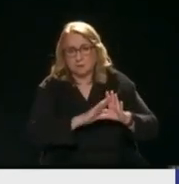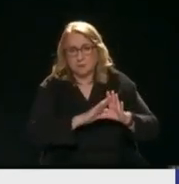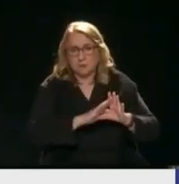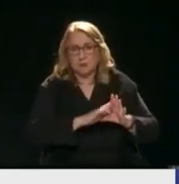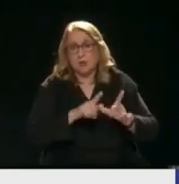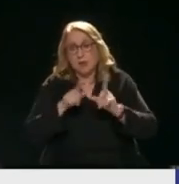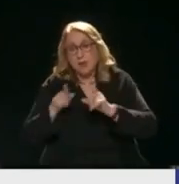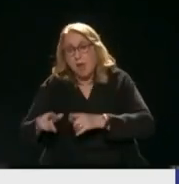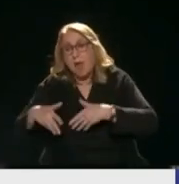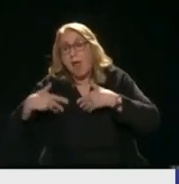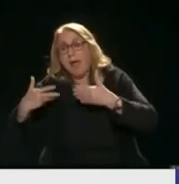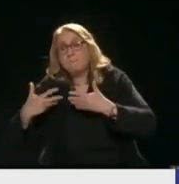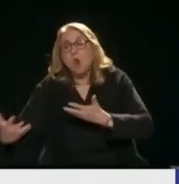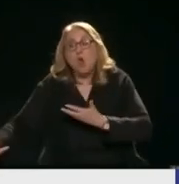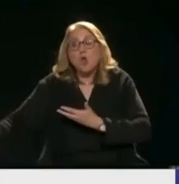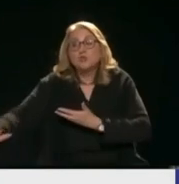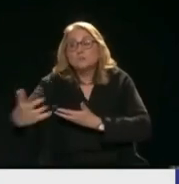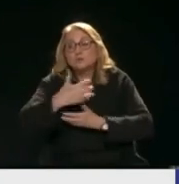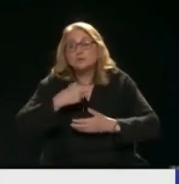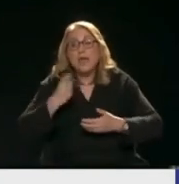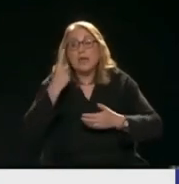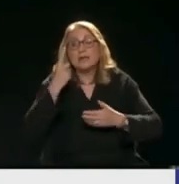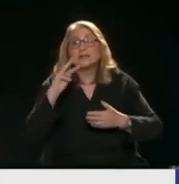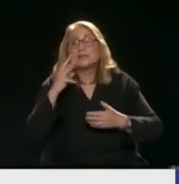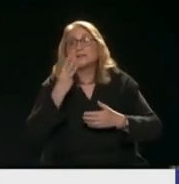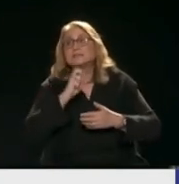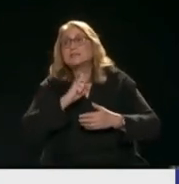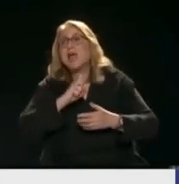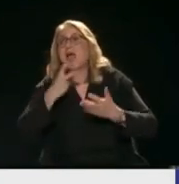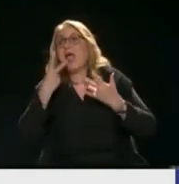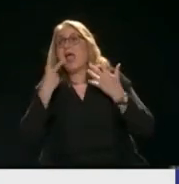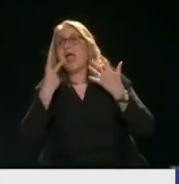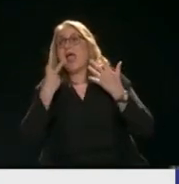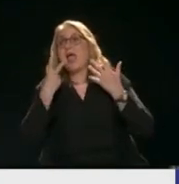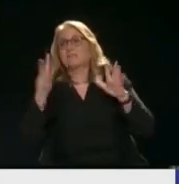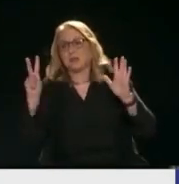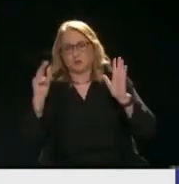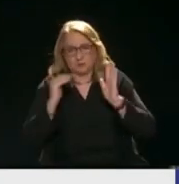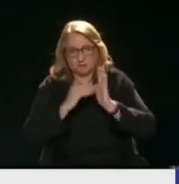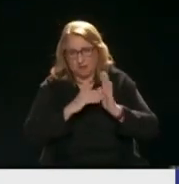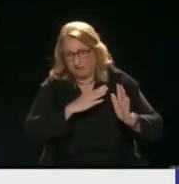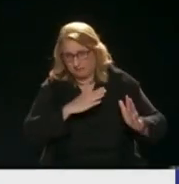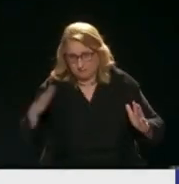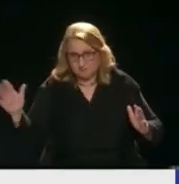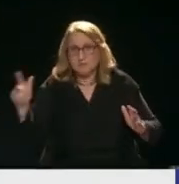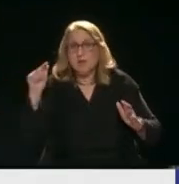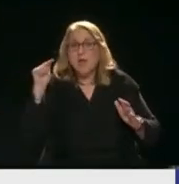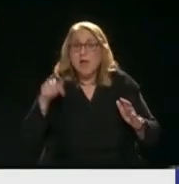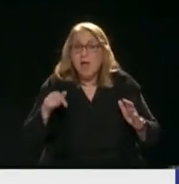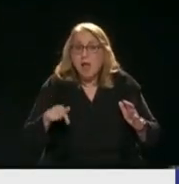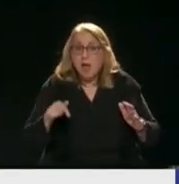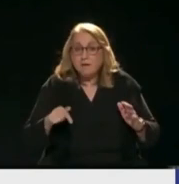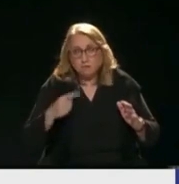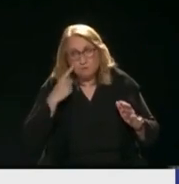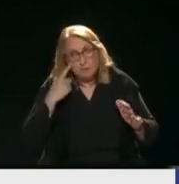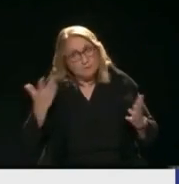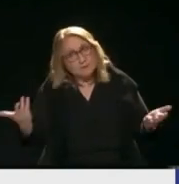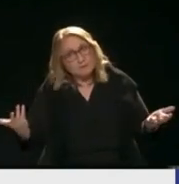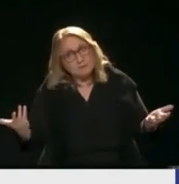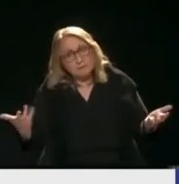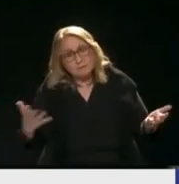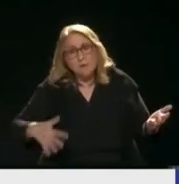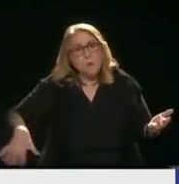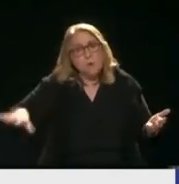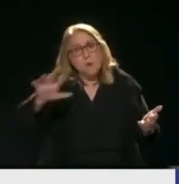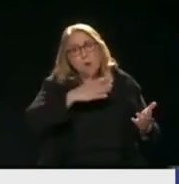Ο απολογισμός είναι ένα 3.700 Καταλαβαίνετε ότι υπάρχει πάρα πολύ μεγάλος πλούτος Για να είμαστε σε αυτή τη δίνη θέση Όλοι οι